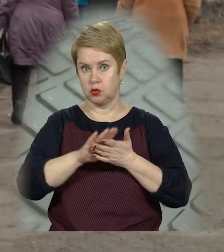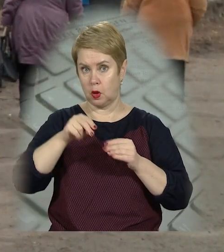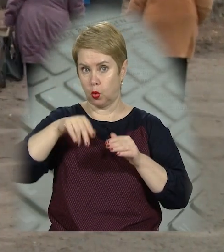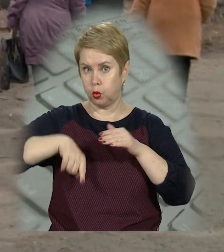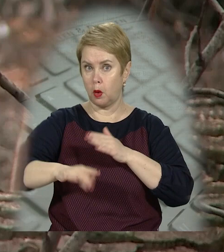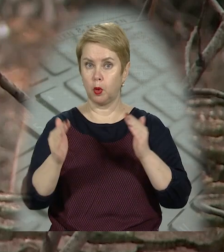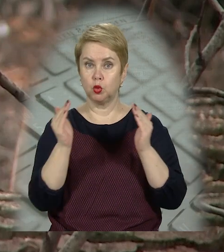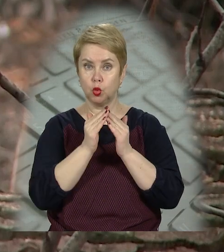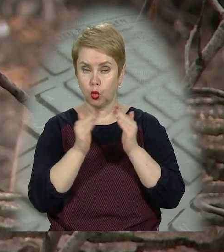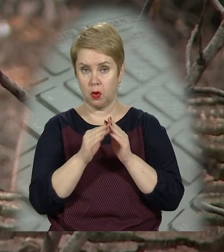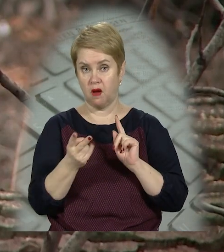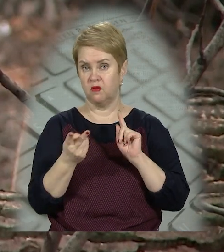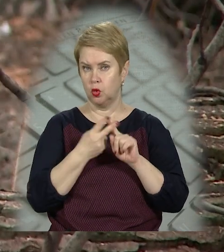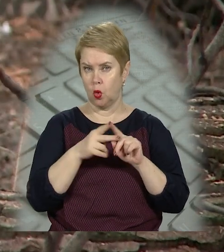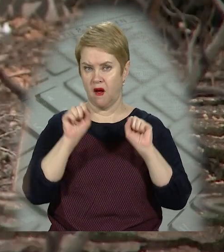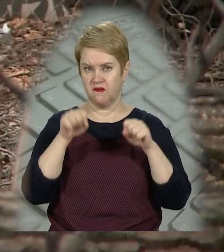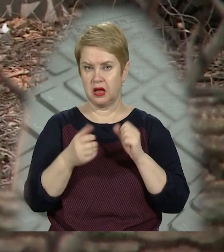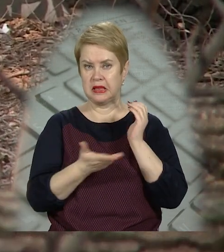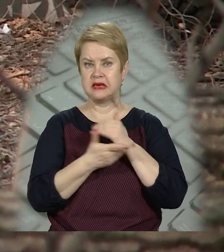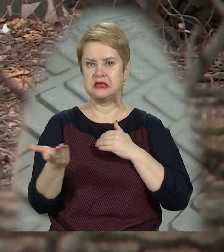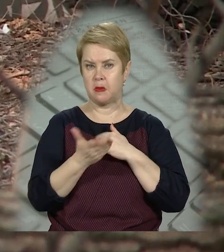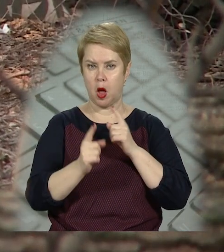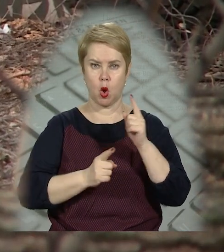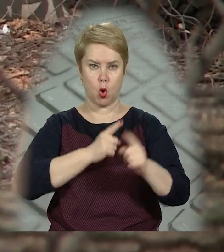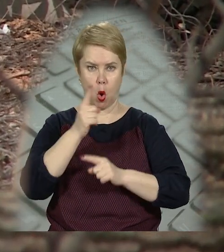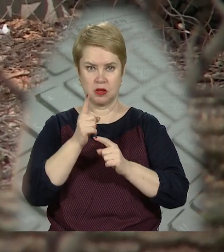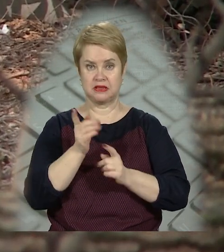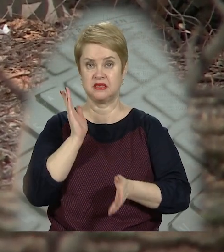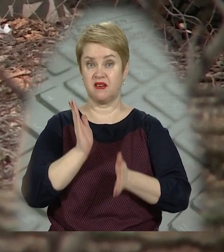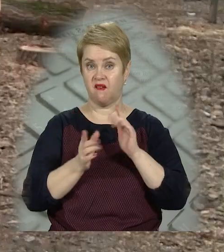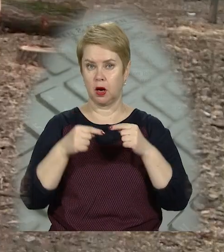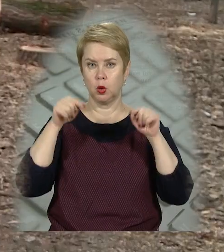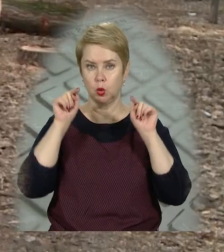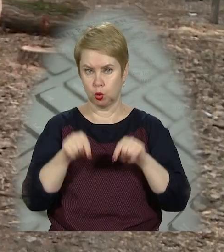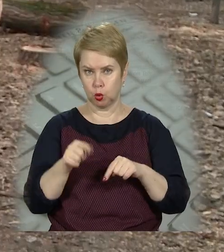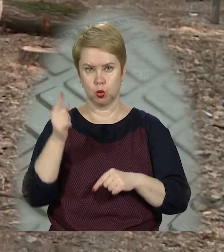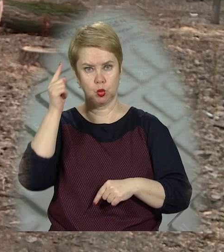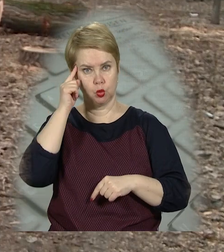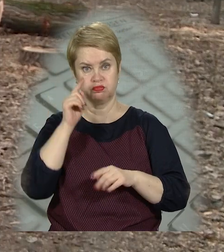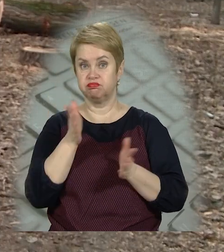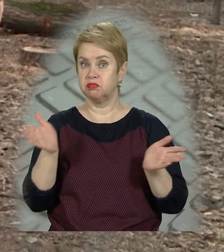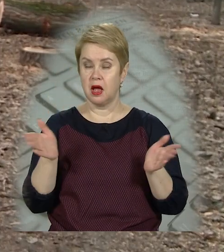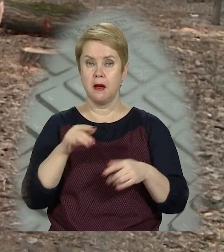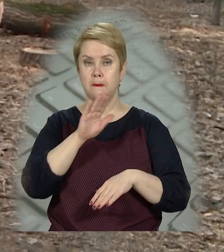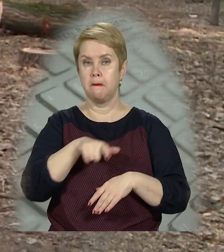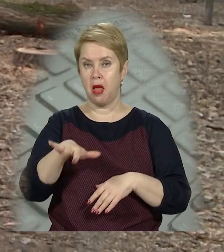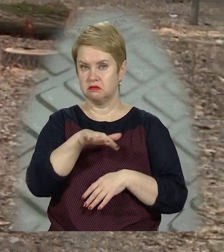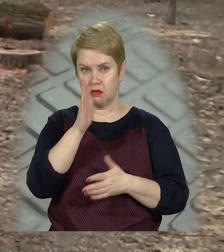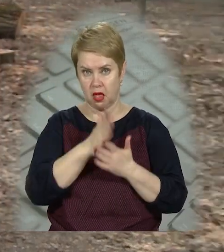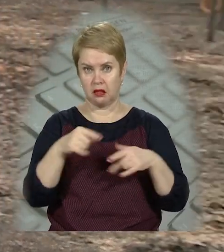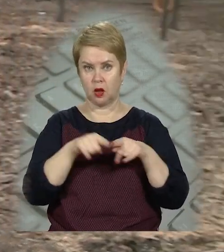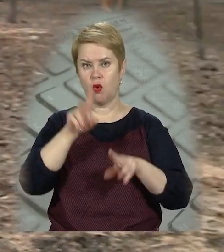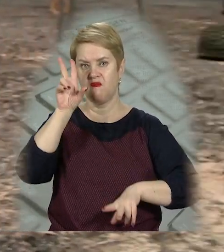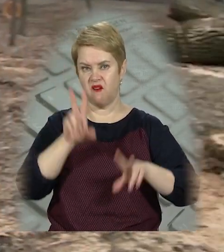ґрунт під будинками. Друга версія – дерева спиляла, аби реконструювати сквер. І тут думки розійшлися. Серед місцевих є